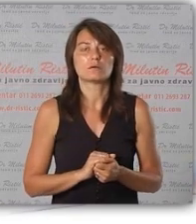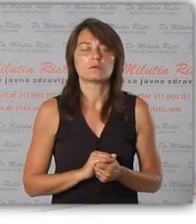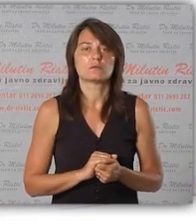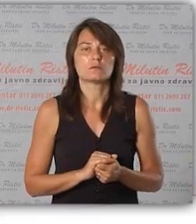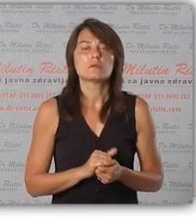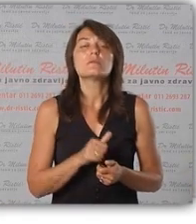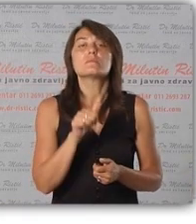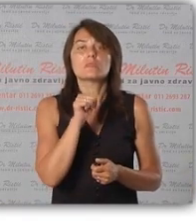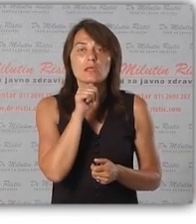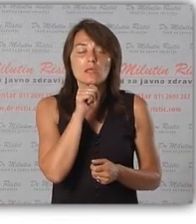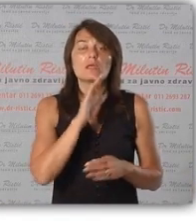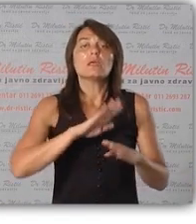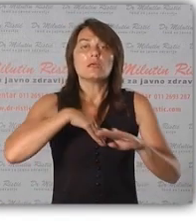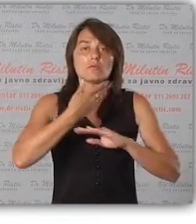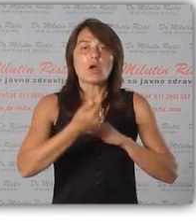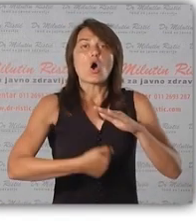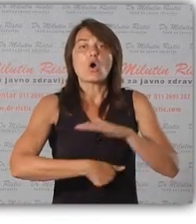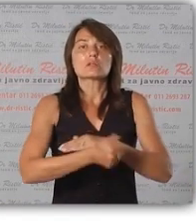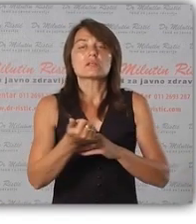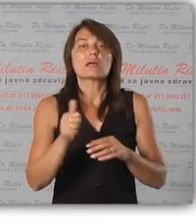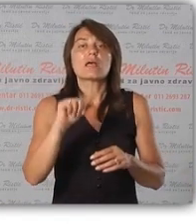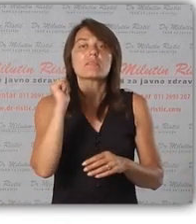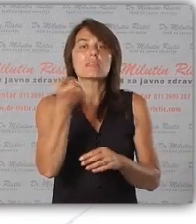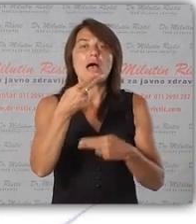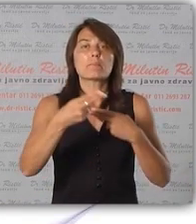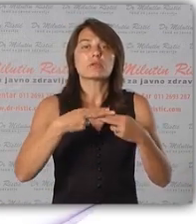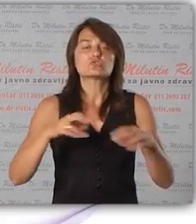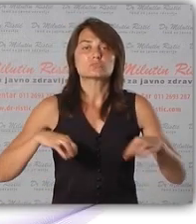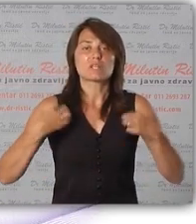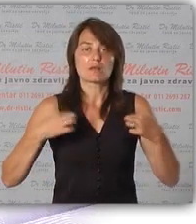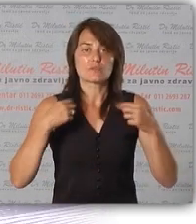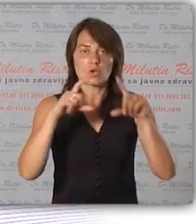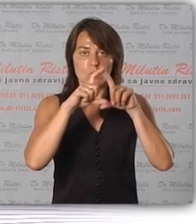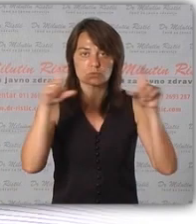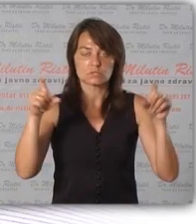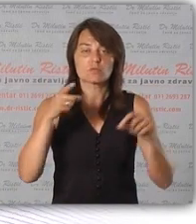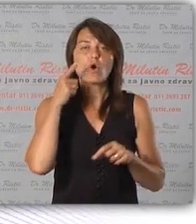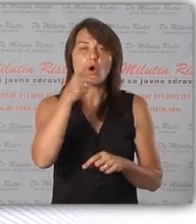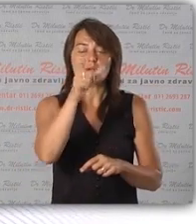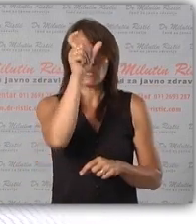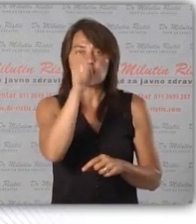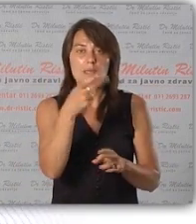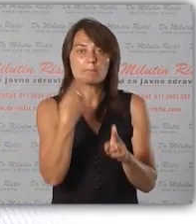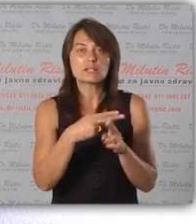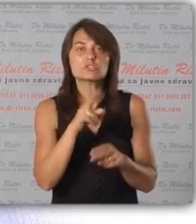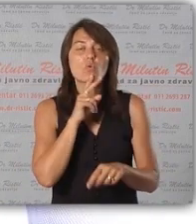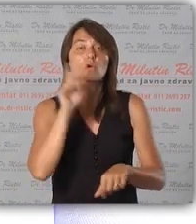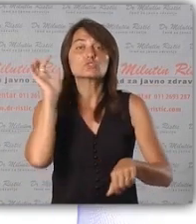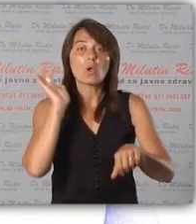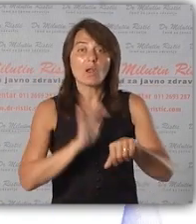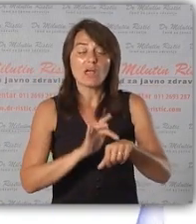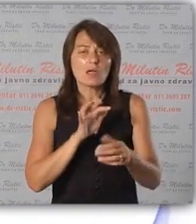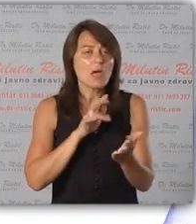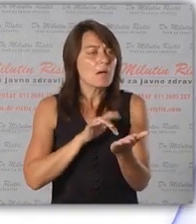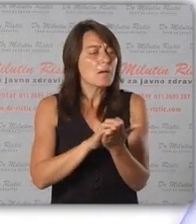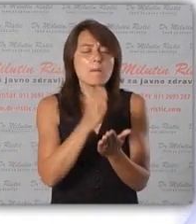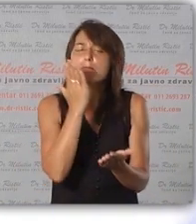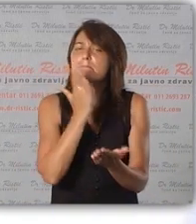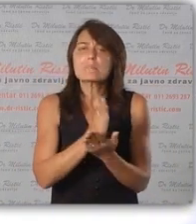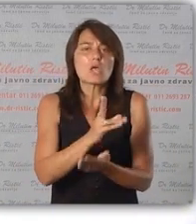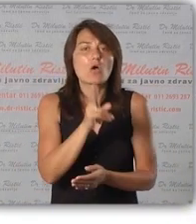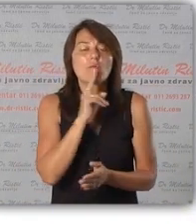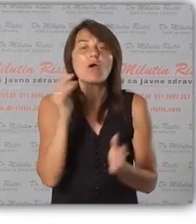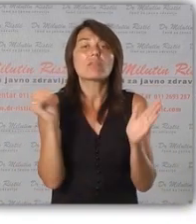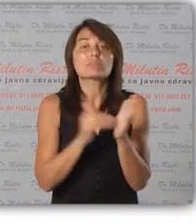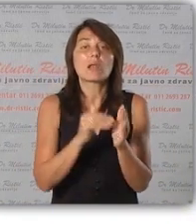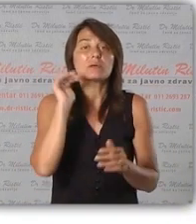lekova i zatim odlazak u najbližu zdravstvenu ustanovu. Tako da oni pacijenti koji su alergični na